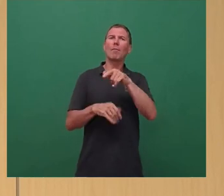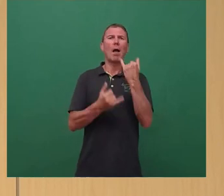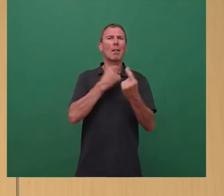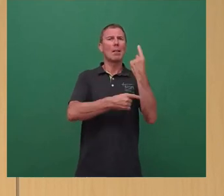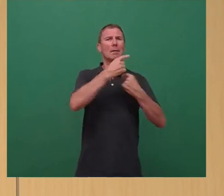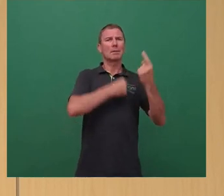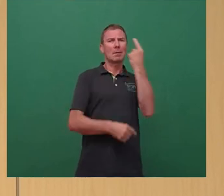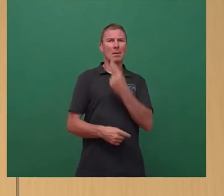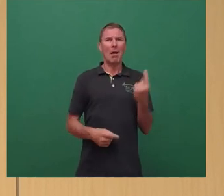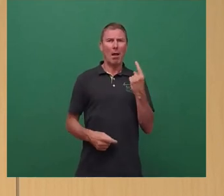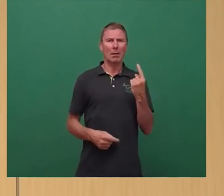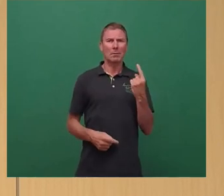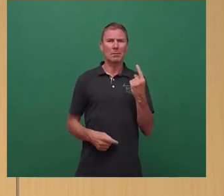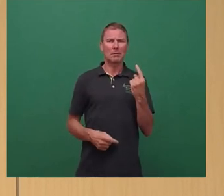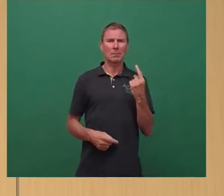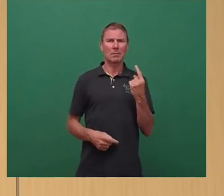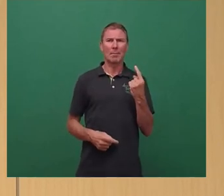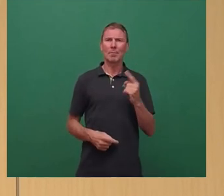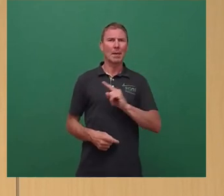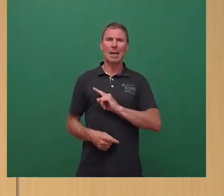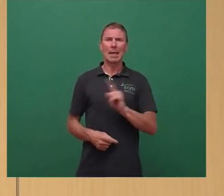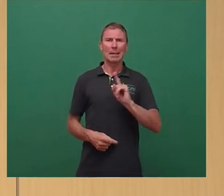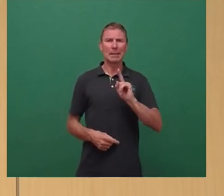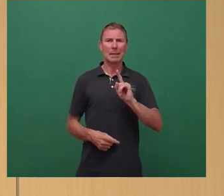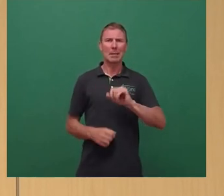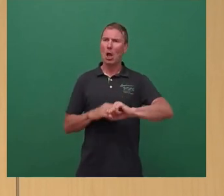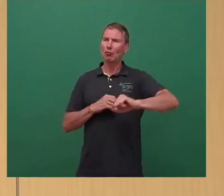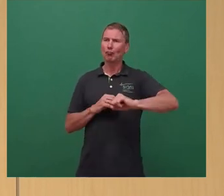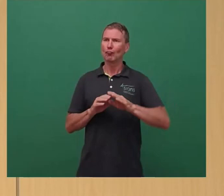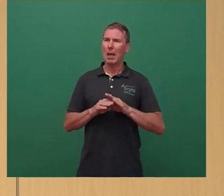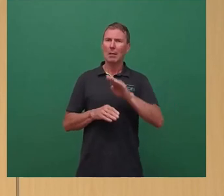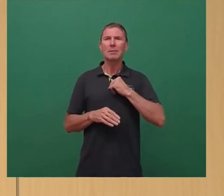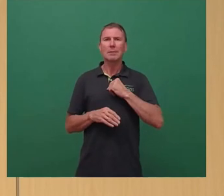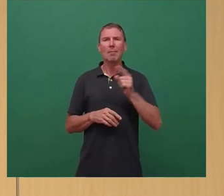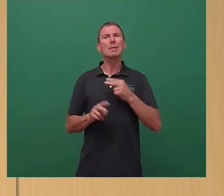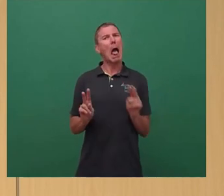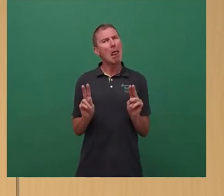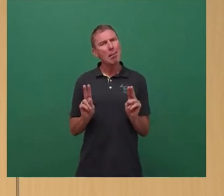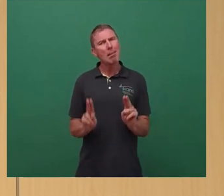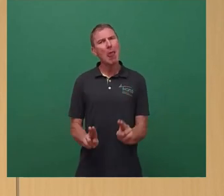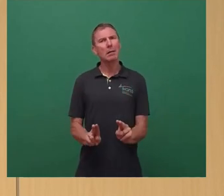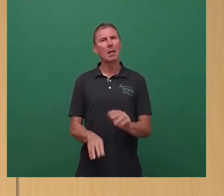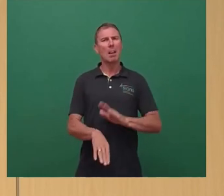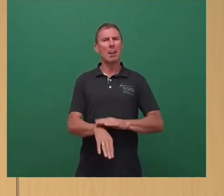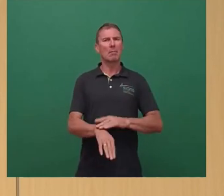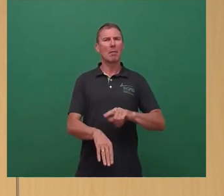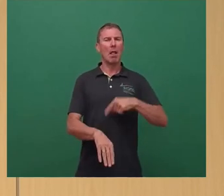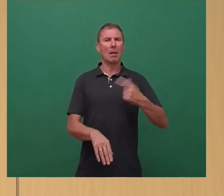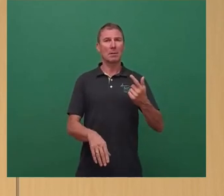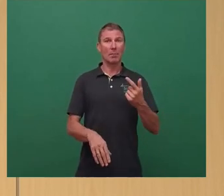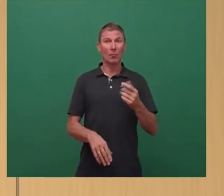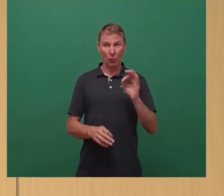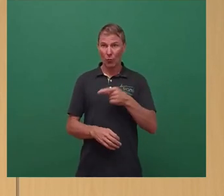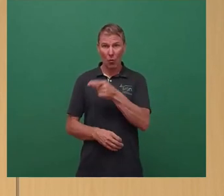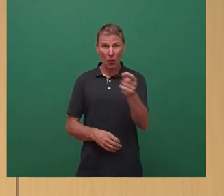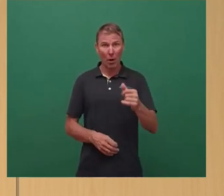nicht an Reisegeschwindigkeit zugewonnen haben, sondern wir sind etwas langsamer geworden. Ist das eine Attraktivitätssteigerung